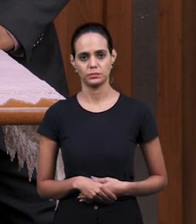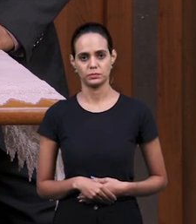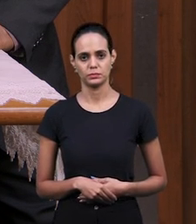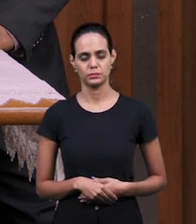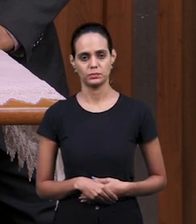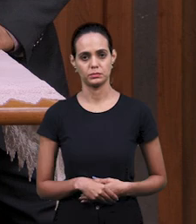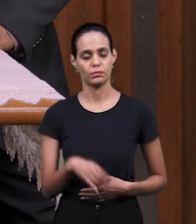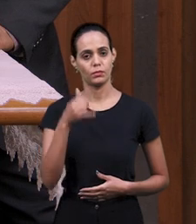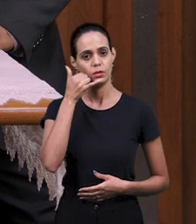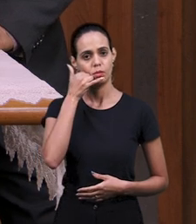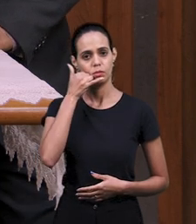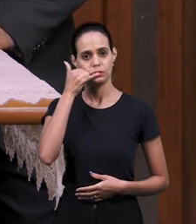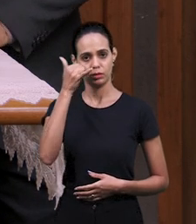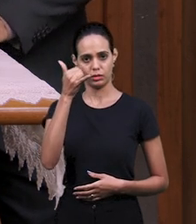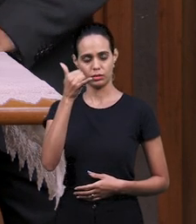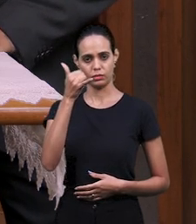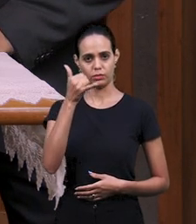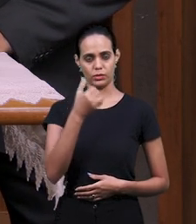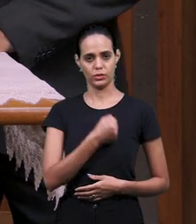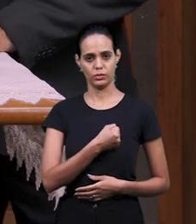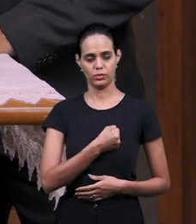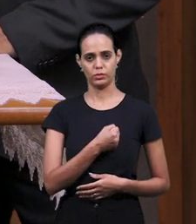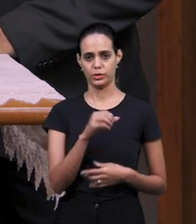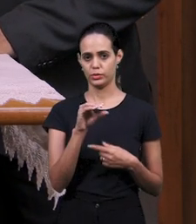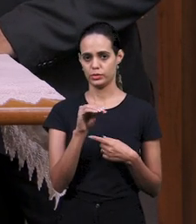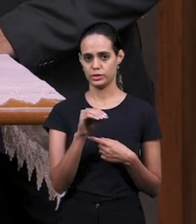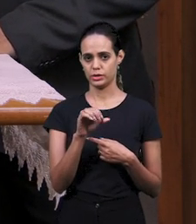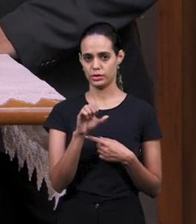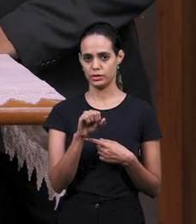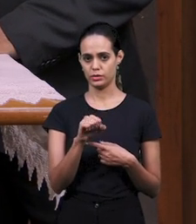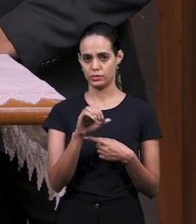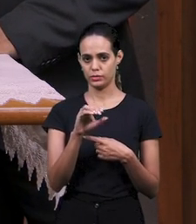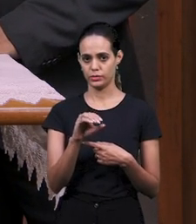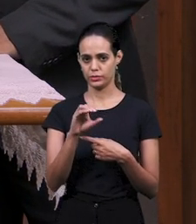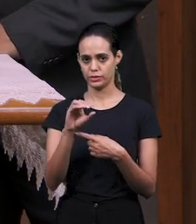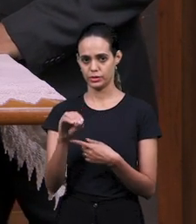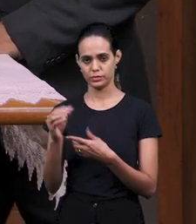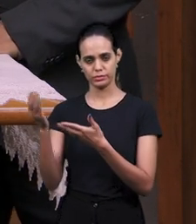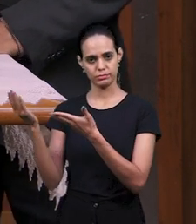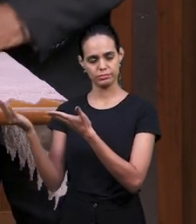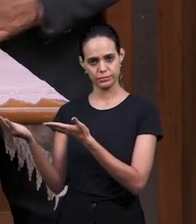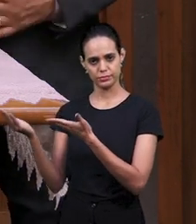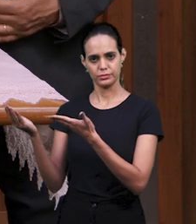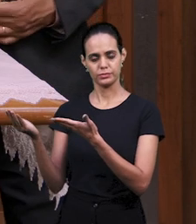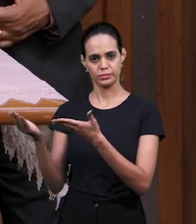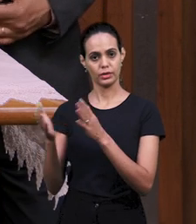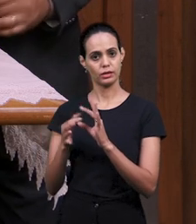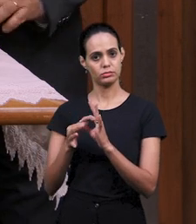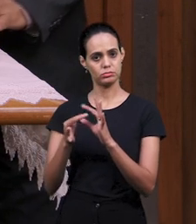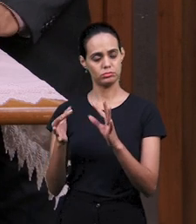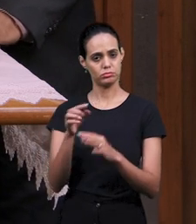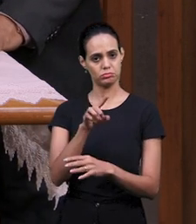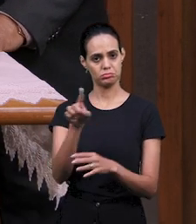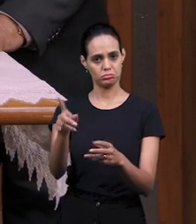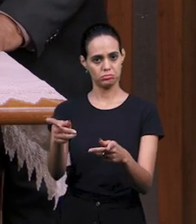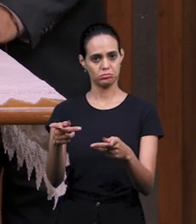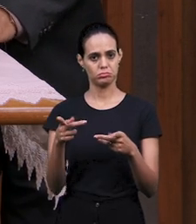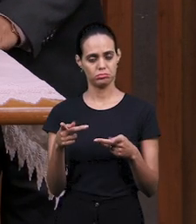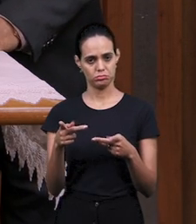телефон горячей линии для гостей, которые могут звонить по этому телефону